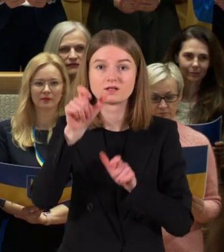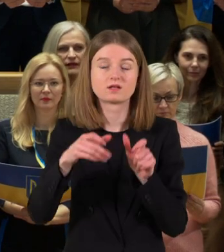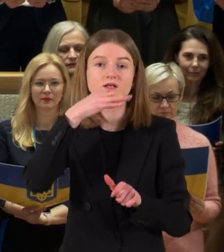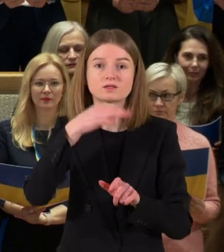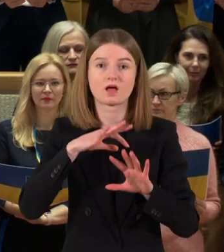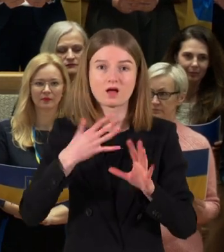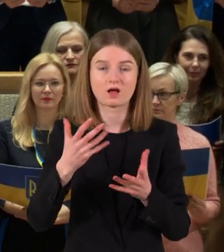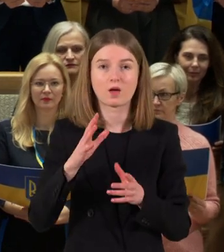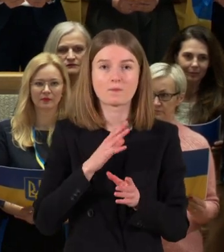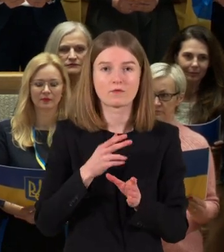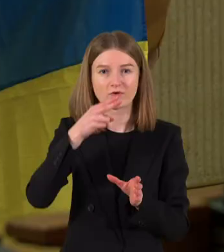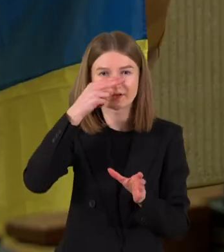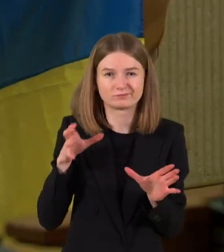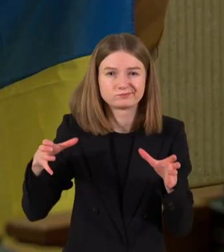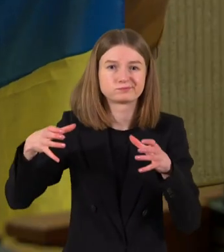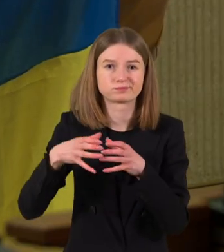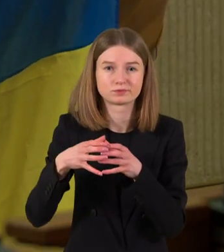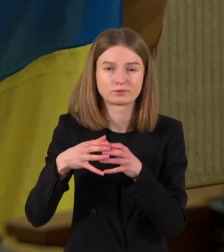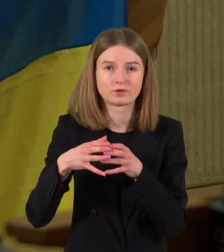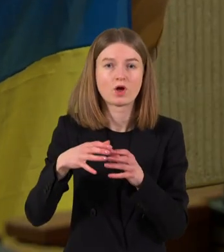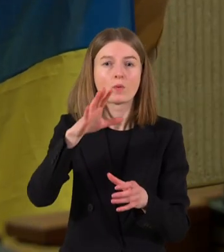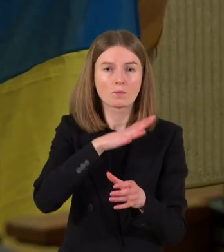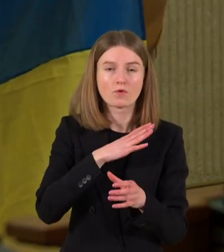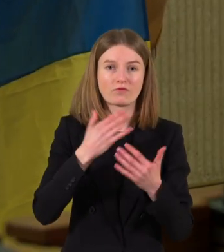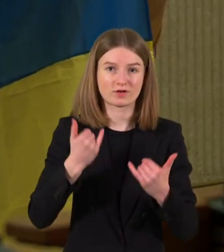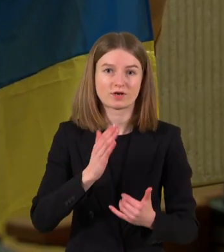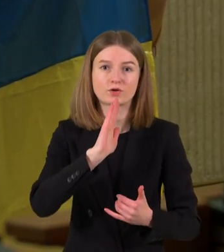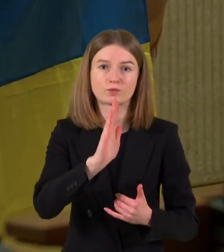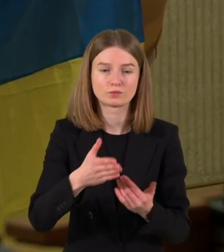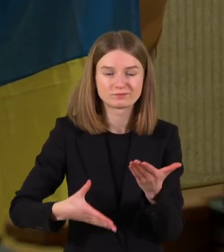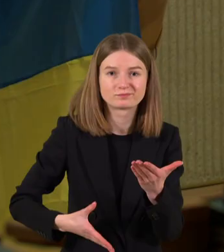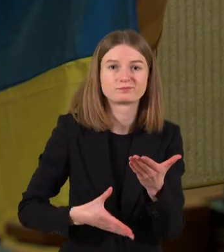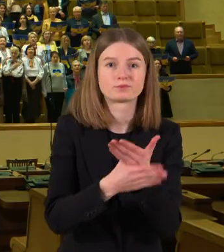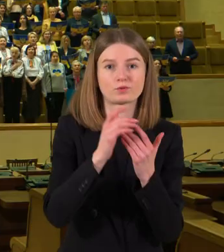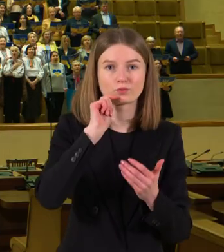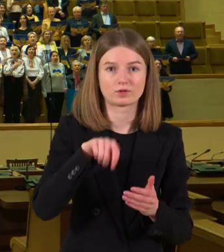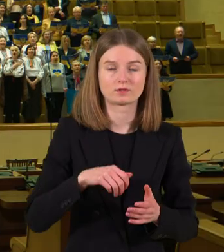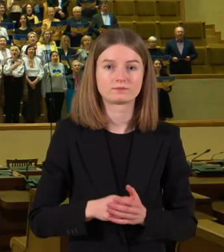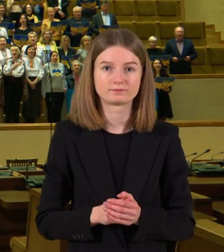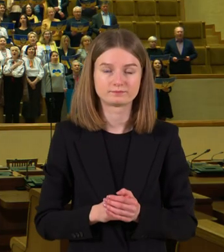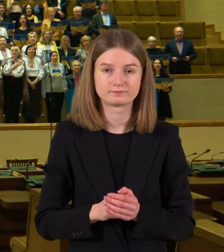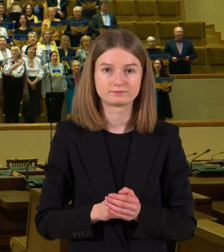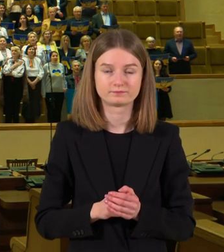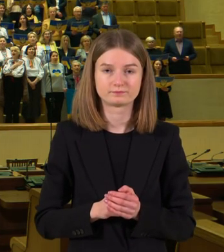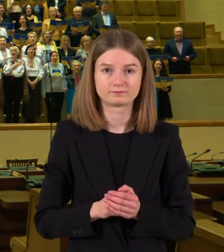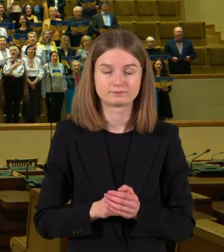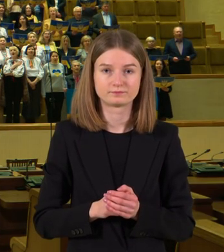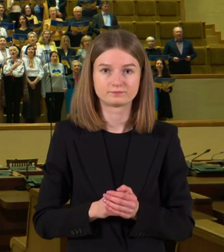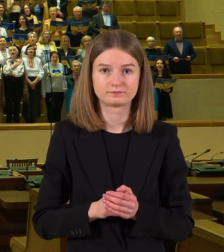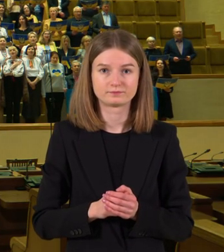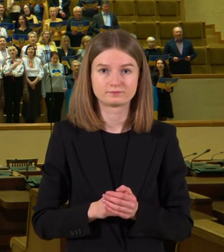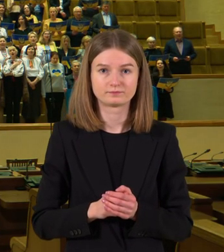Lietuva buvo, yra ir bus iki Ukrainos galutinės pergalės. Sėmo